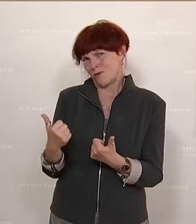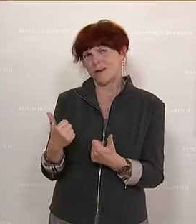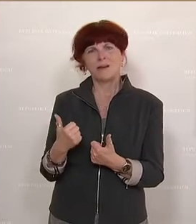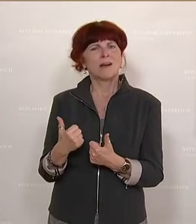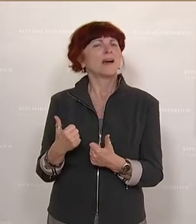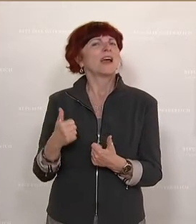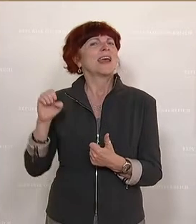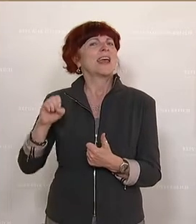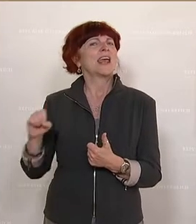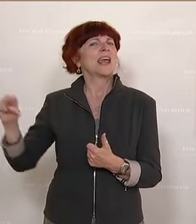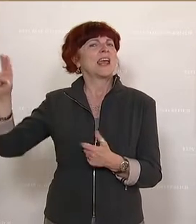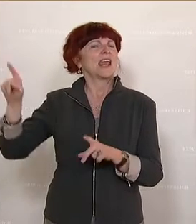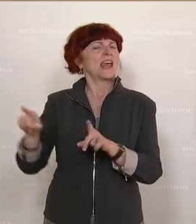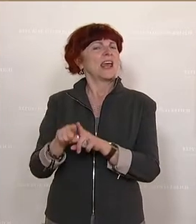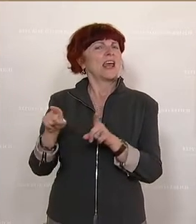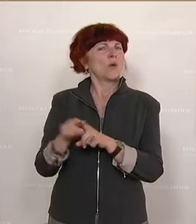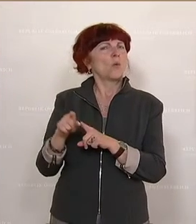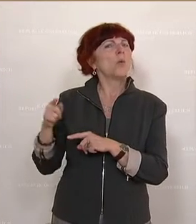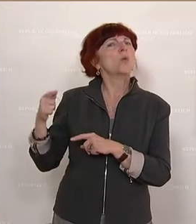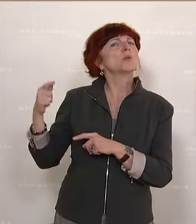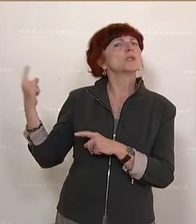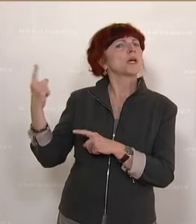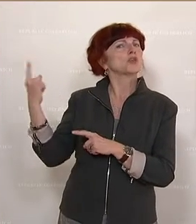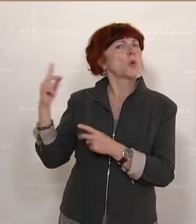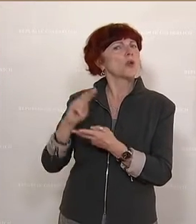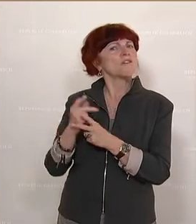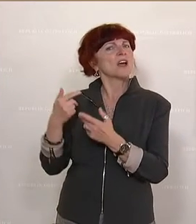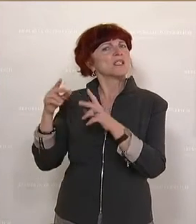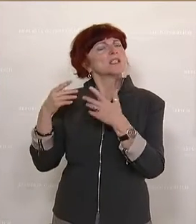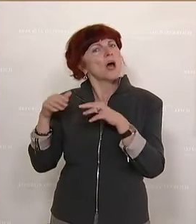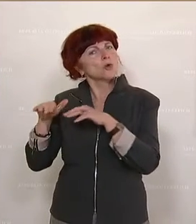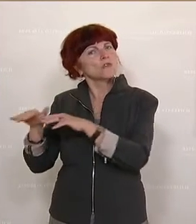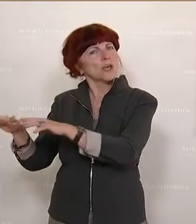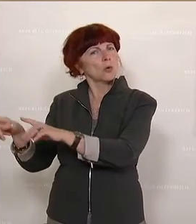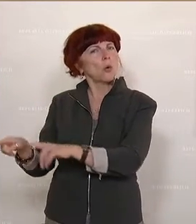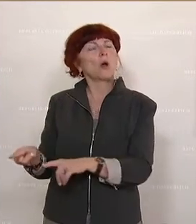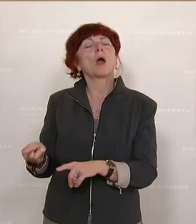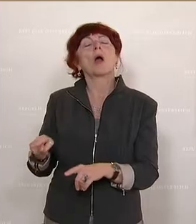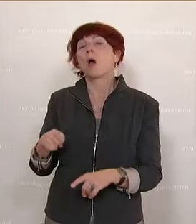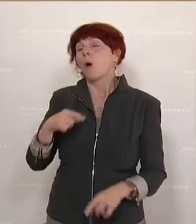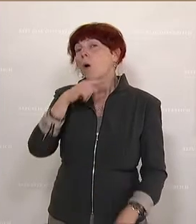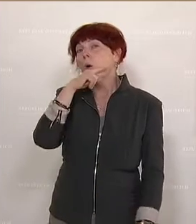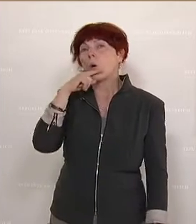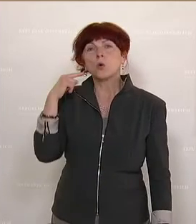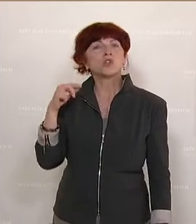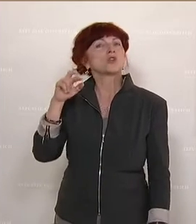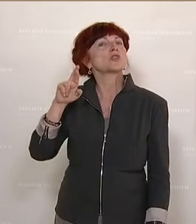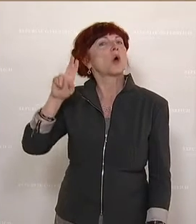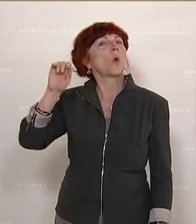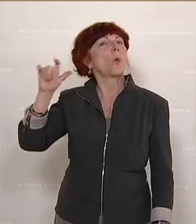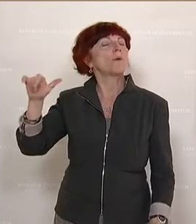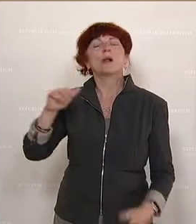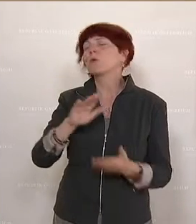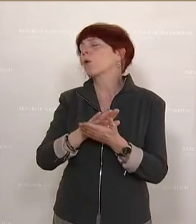Die russische Währung, der Rubel war noch nie so viel wert. Also wird jetzt da am Weg wirklich zu einer tollen Währung Russland die